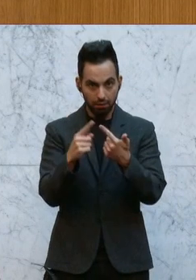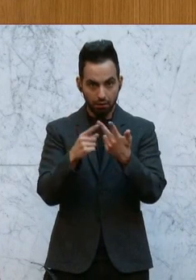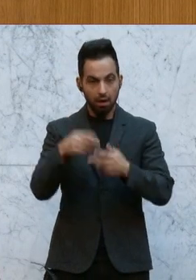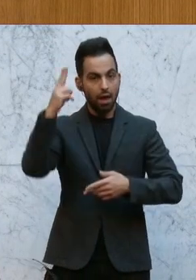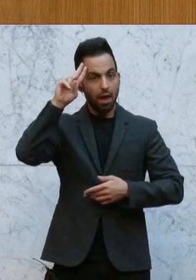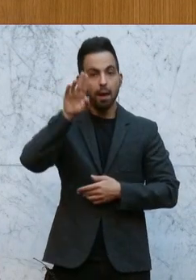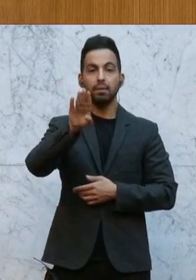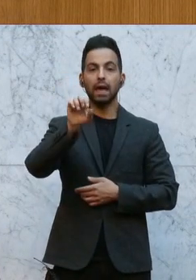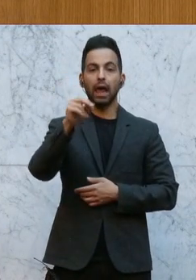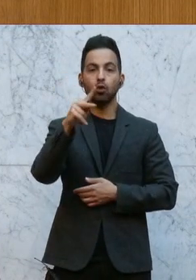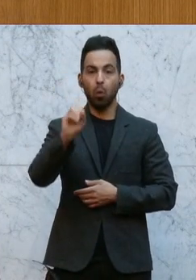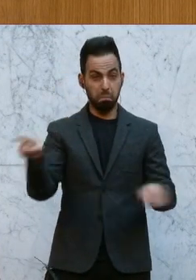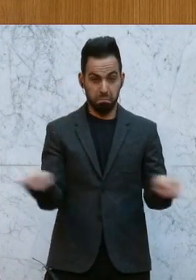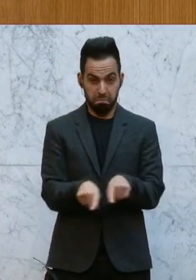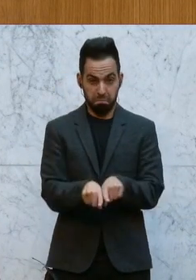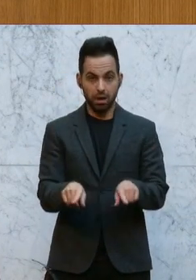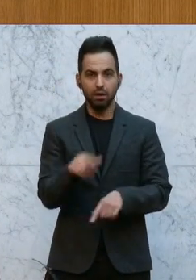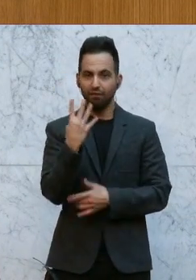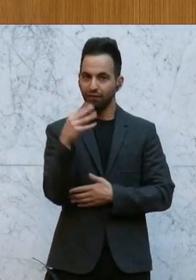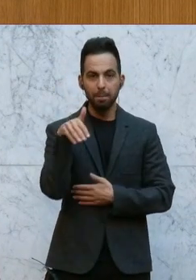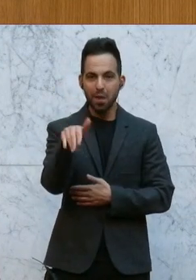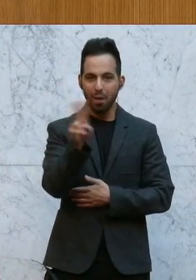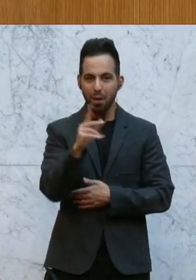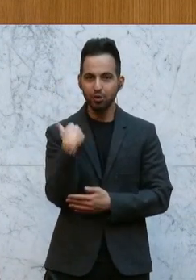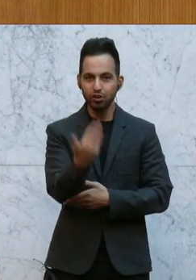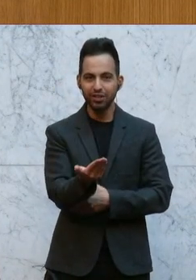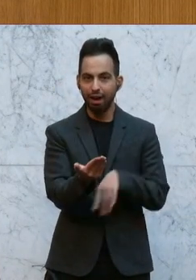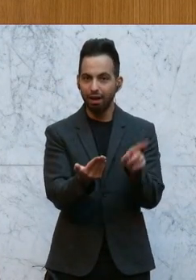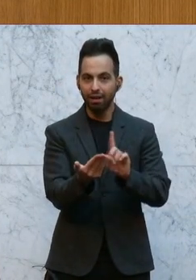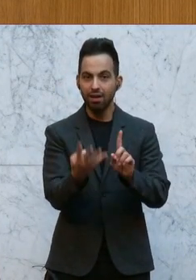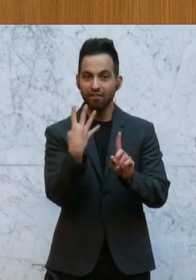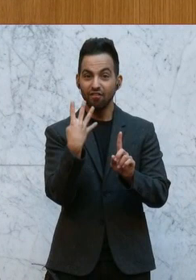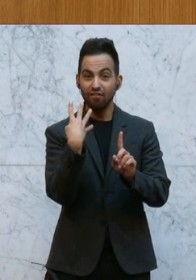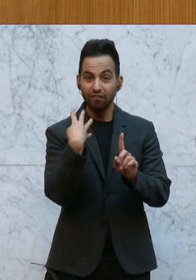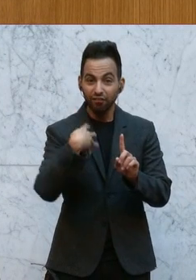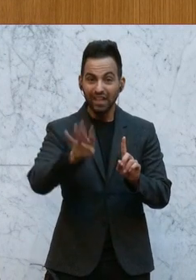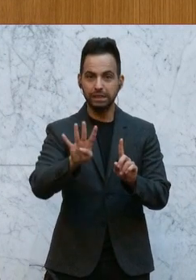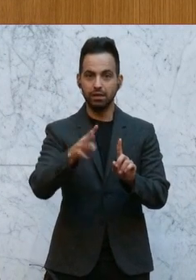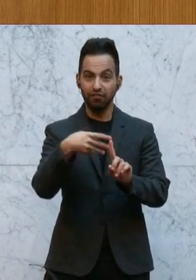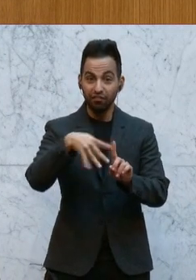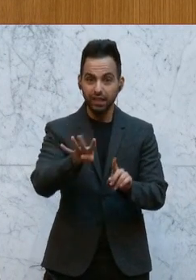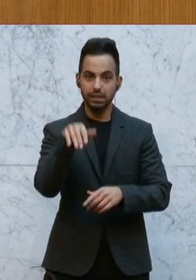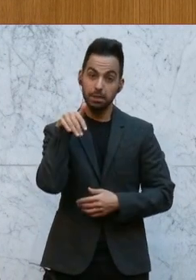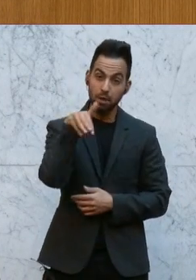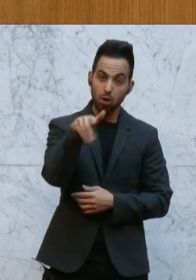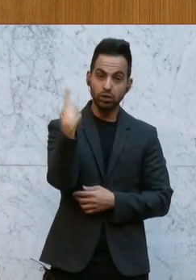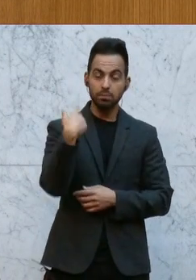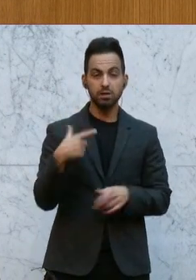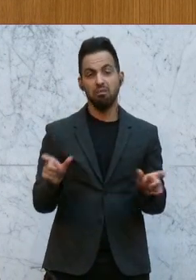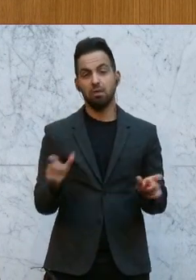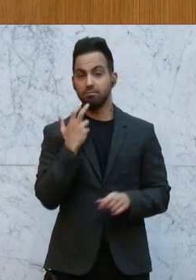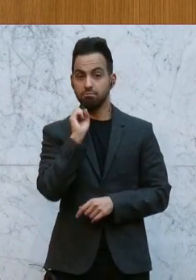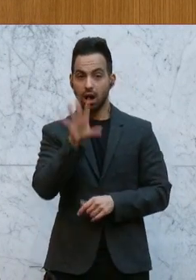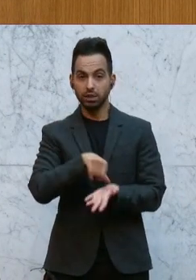Benko weitererzählen, nur dass es da nicht um 4 Millionen Euro gegangen ist, sondern um 14 Millionen Euro, die er nicht zahlen wollte, an